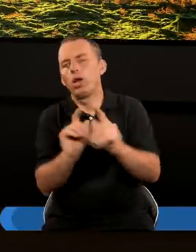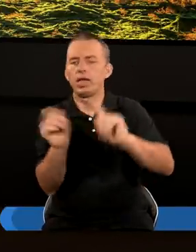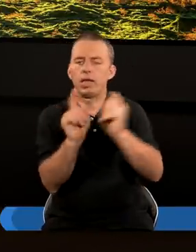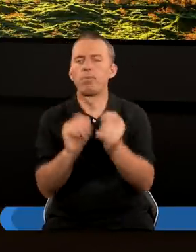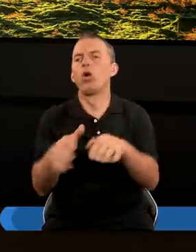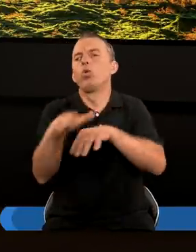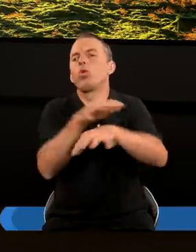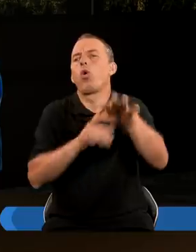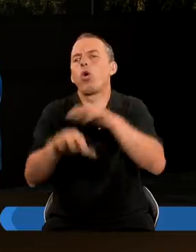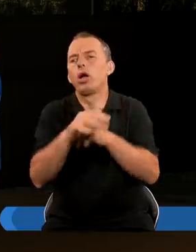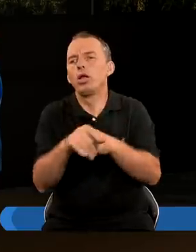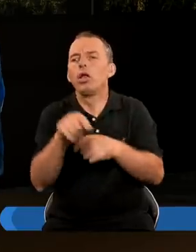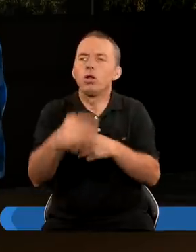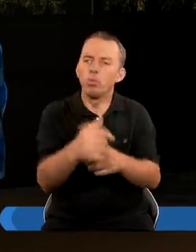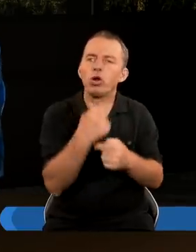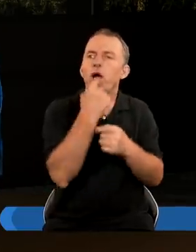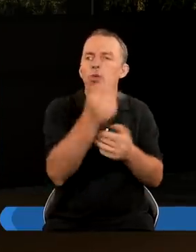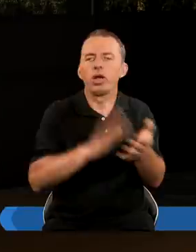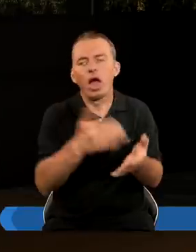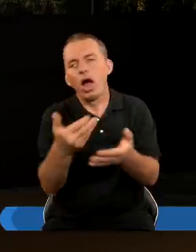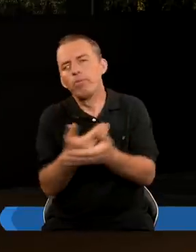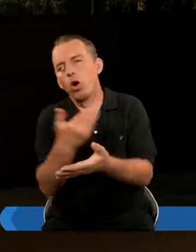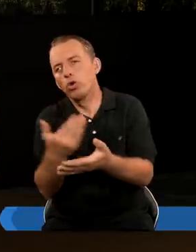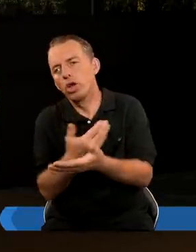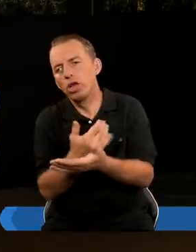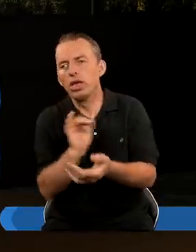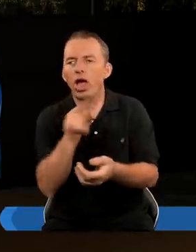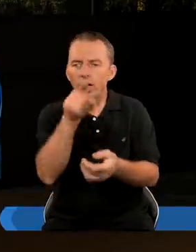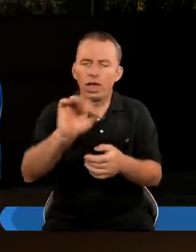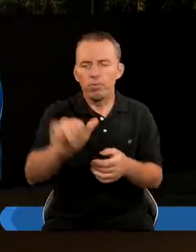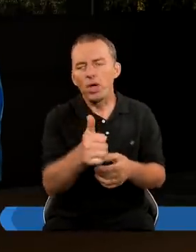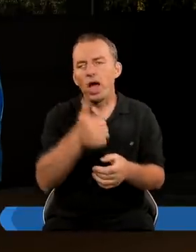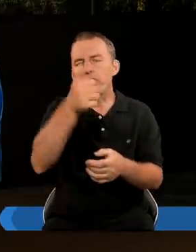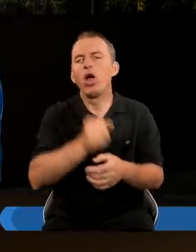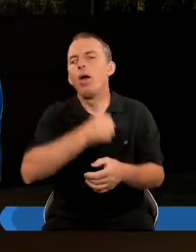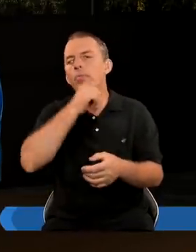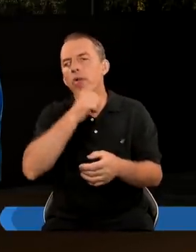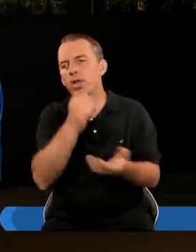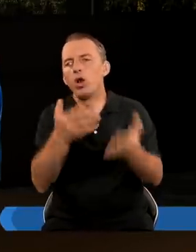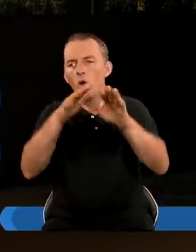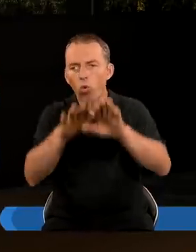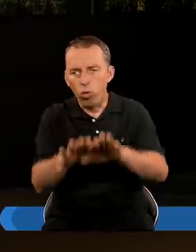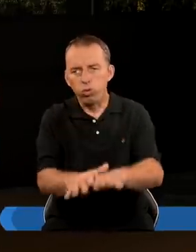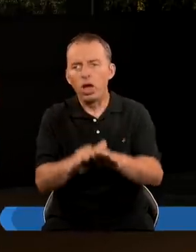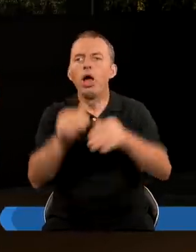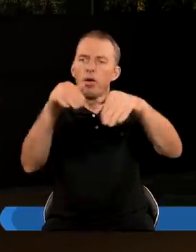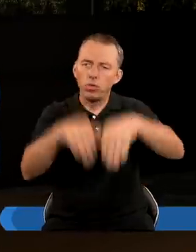Symbol duchowy Należałoby też Powiedzieć na początek Jak ten Pierwotny Babilon Upadł Bo myślę Że może